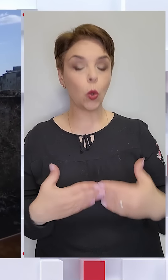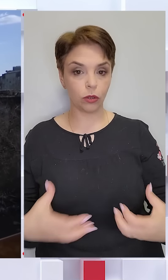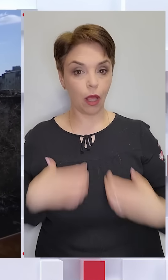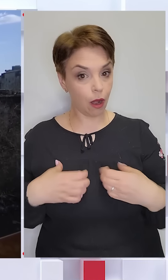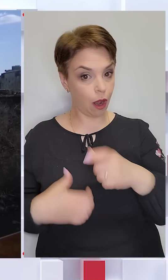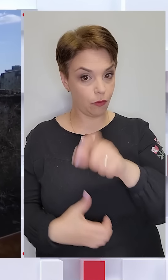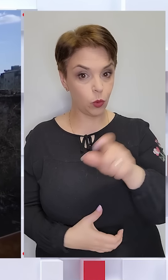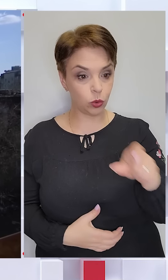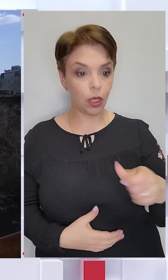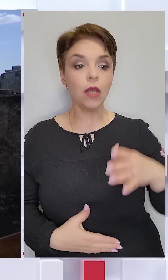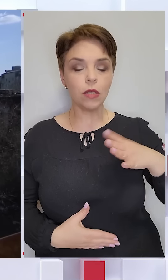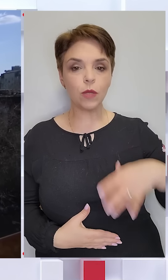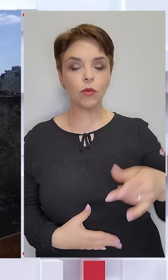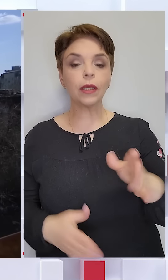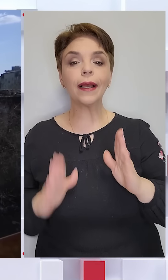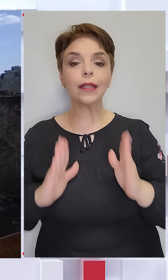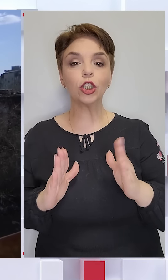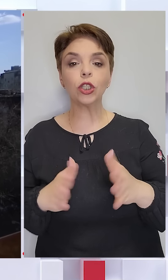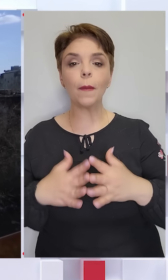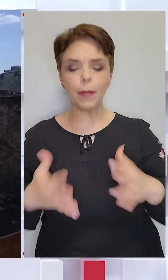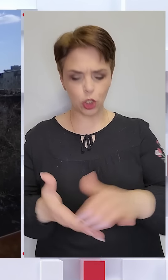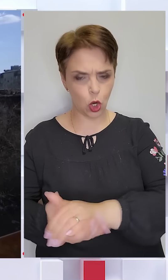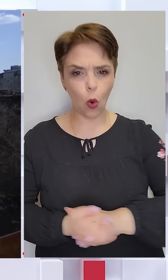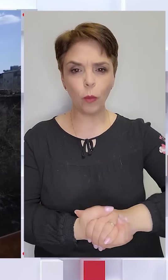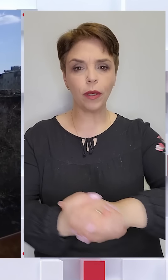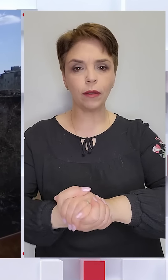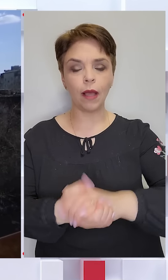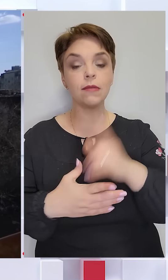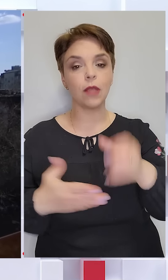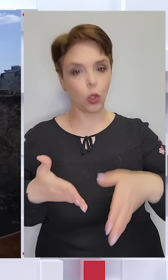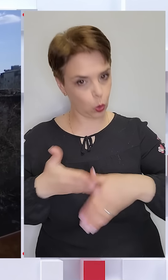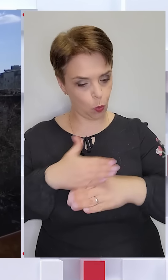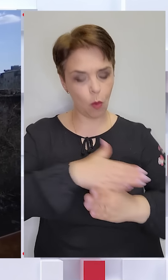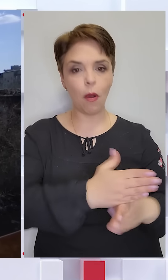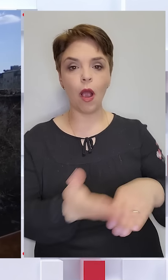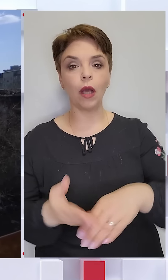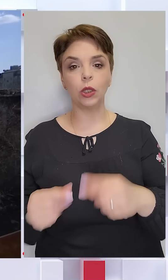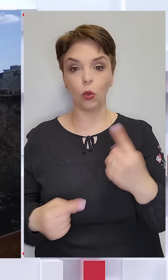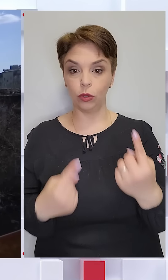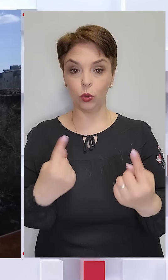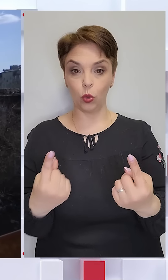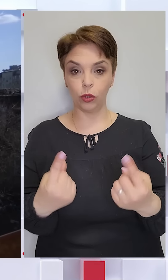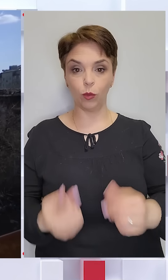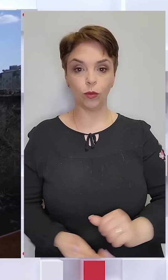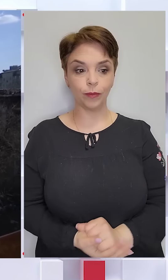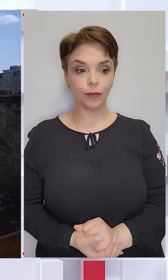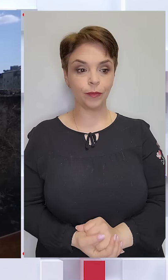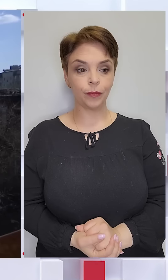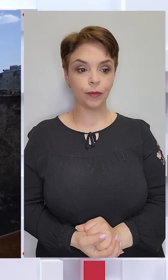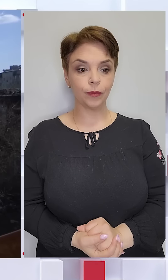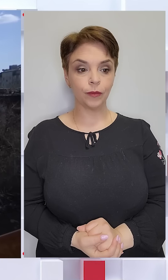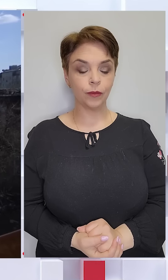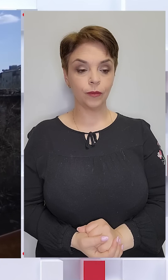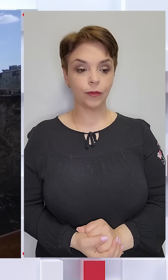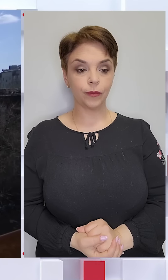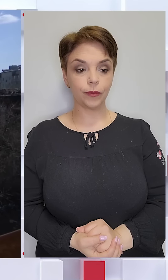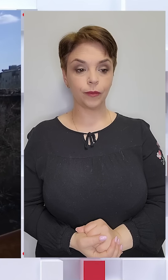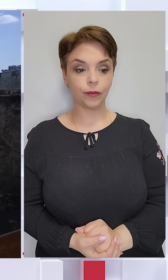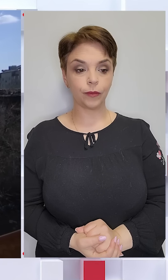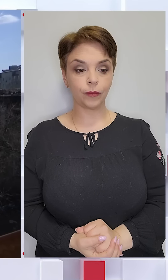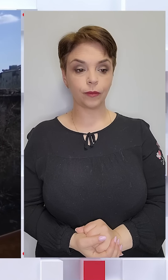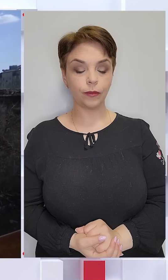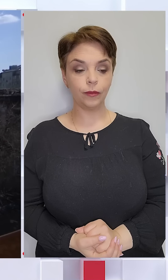налякав людей, змусив їх лише більше об'єднатися та допомагати один одному. Анастасія Невірна, Владислав Комишин,